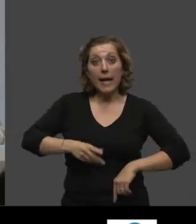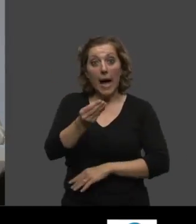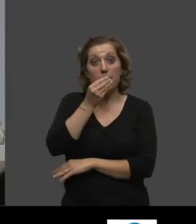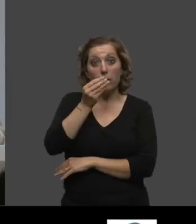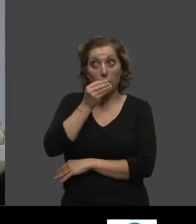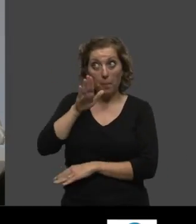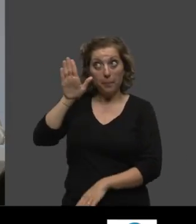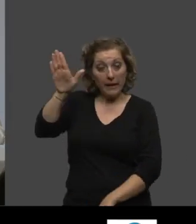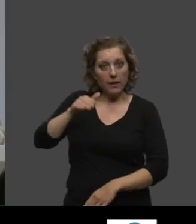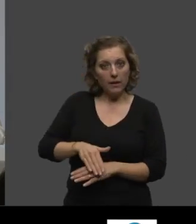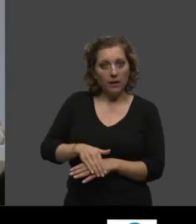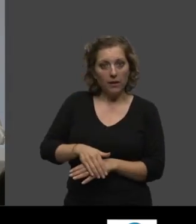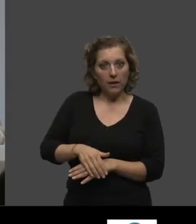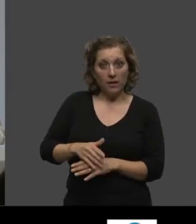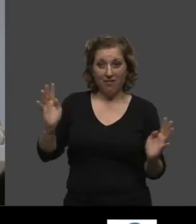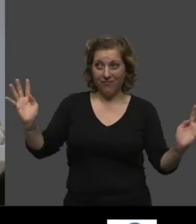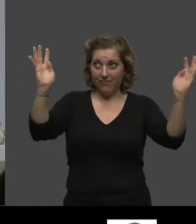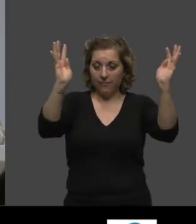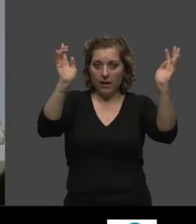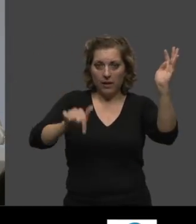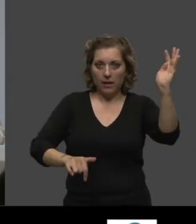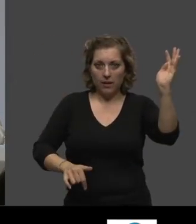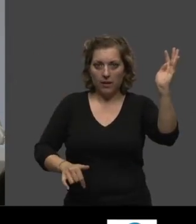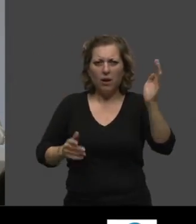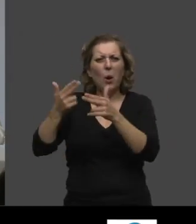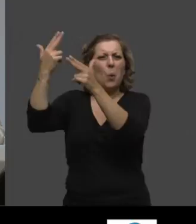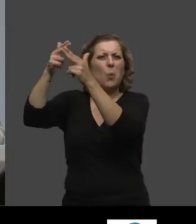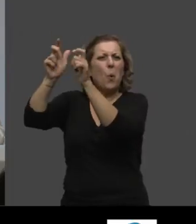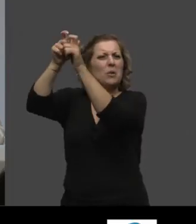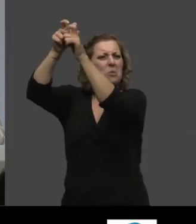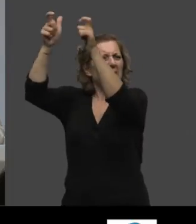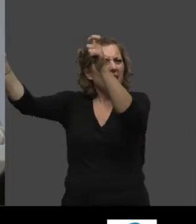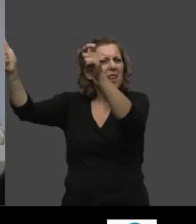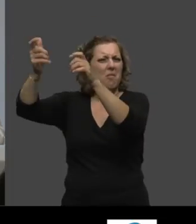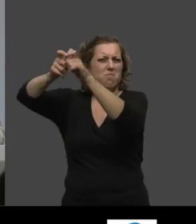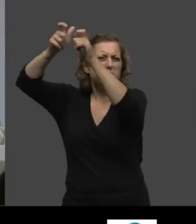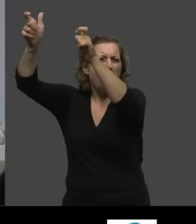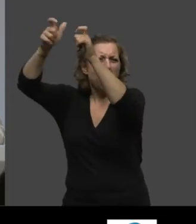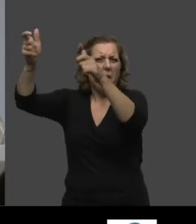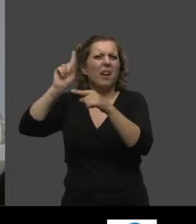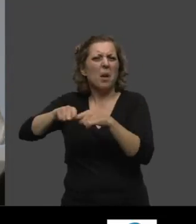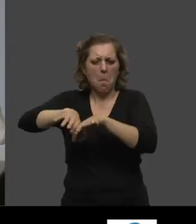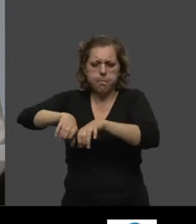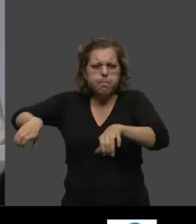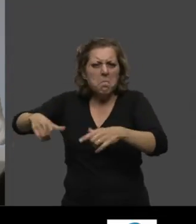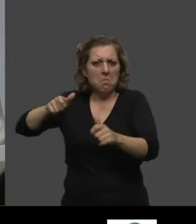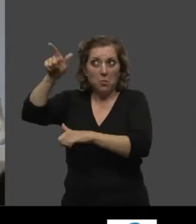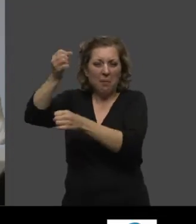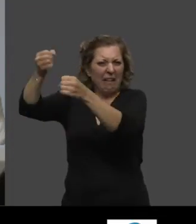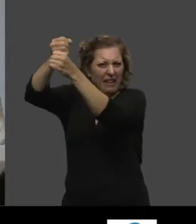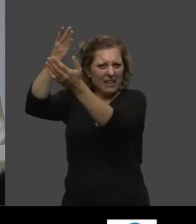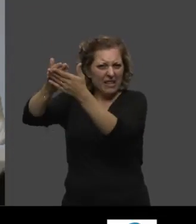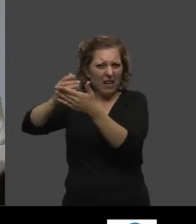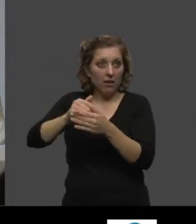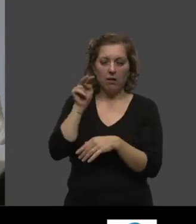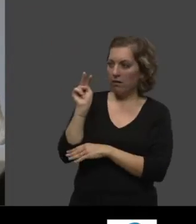'Alimentation, il voit passer tous les noms des industriels qui font les pâtés et le reste. Il